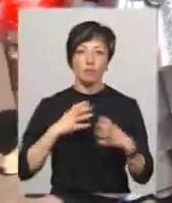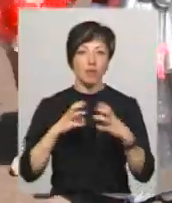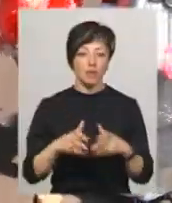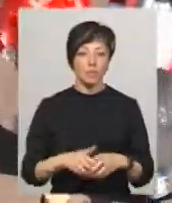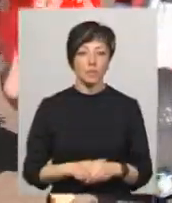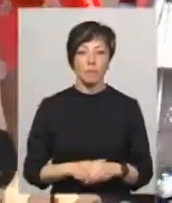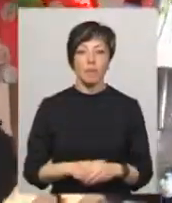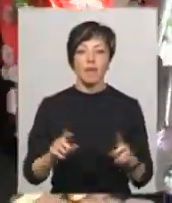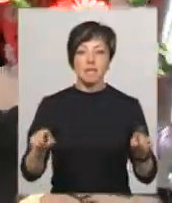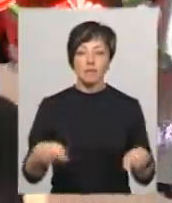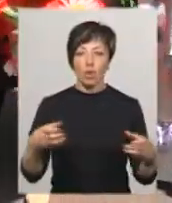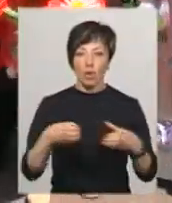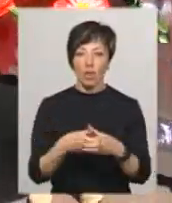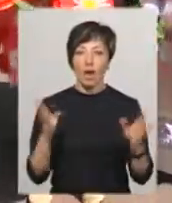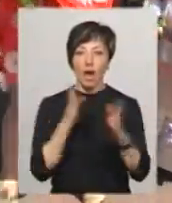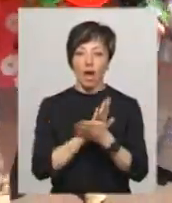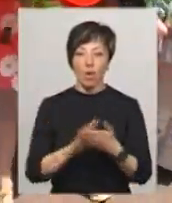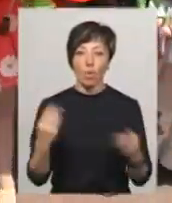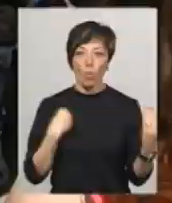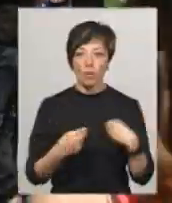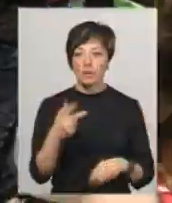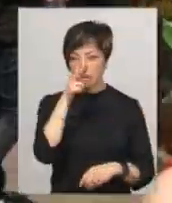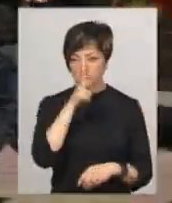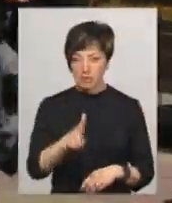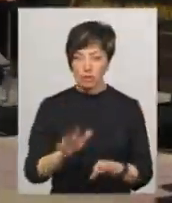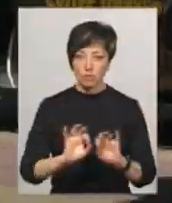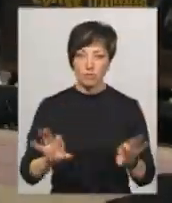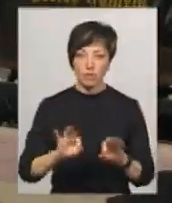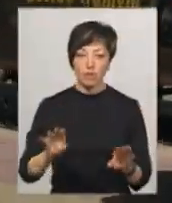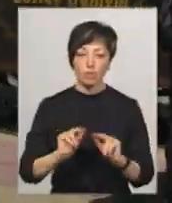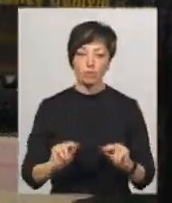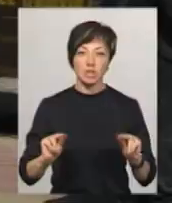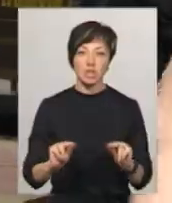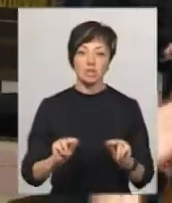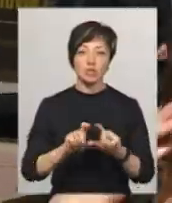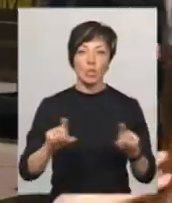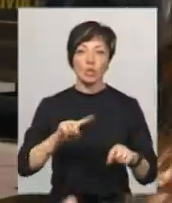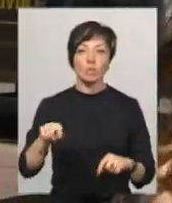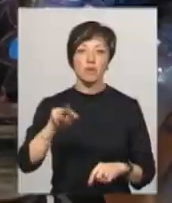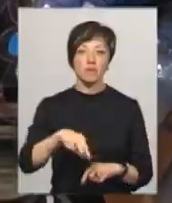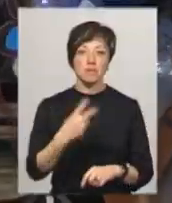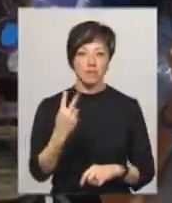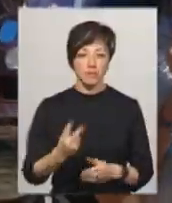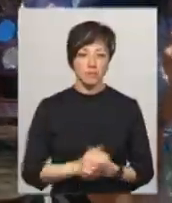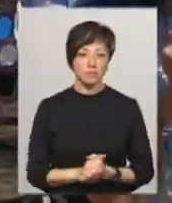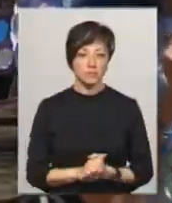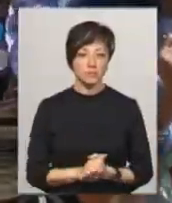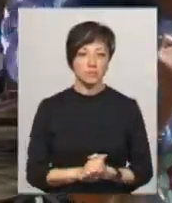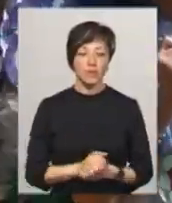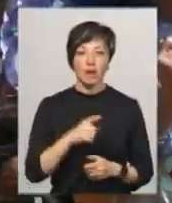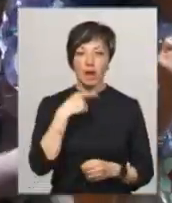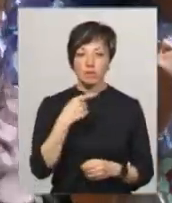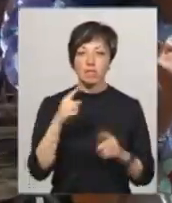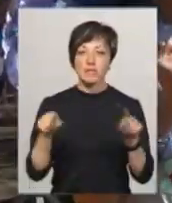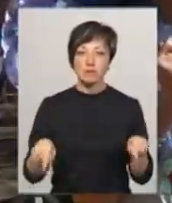Створення колекції еко-одягу тривало протягом трьох місяців, розповідає учениця загальноосвітньої школи номер 22 Ірина Сидорчук. Каже,